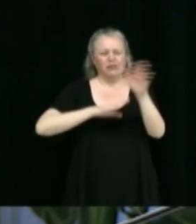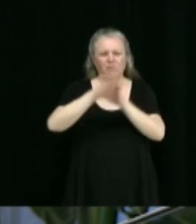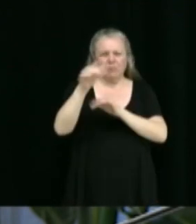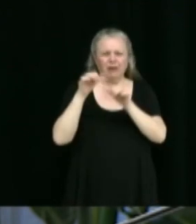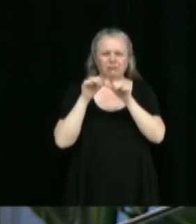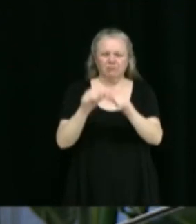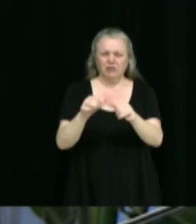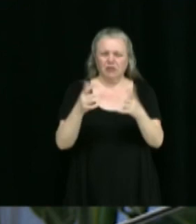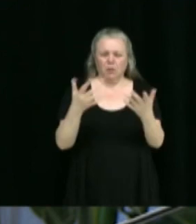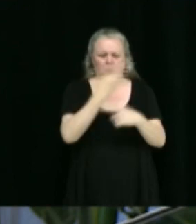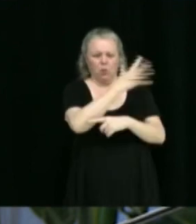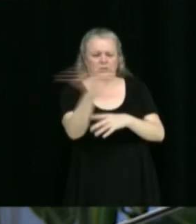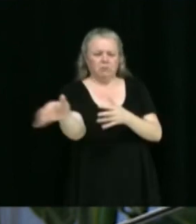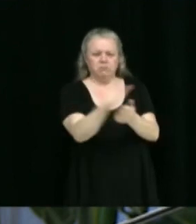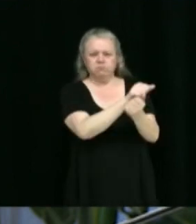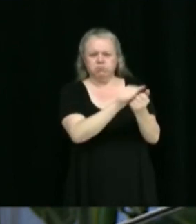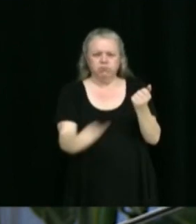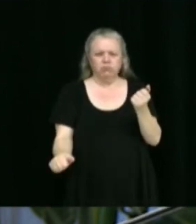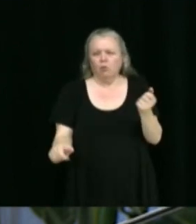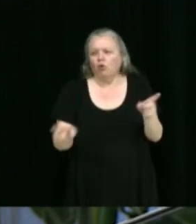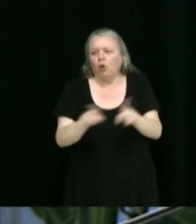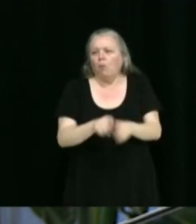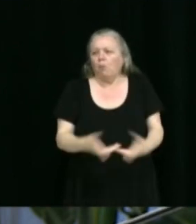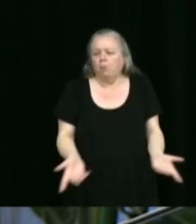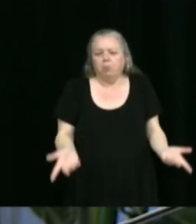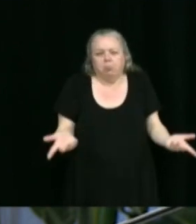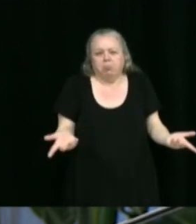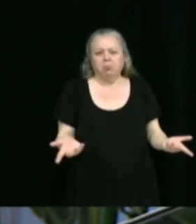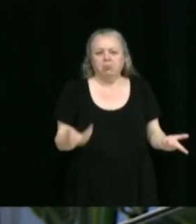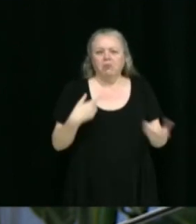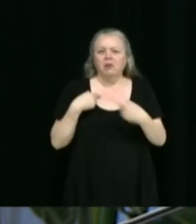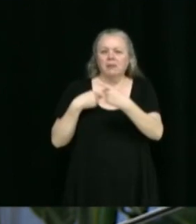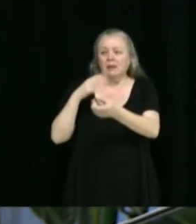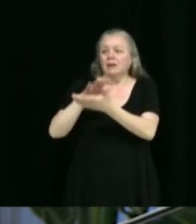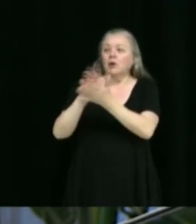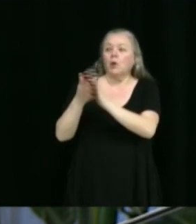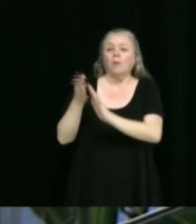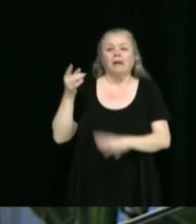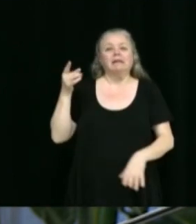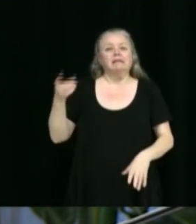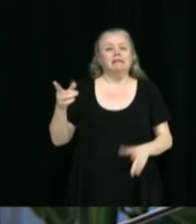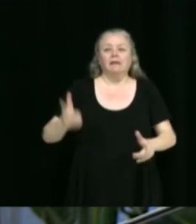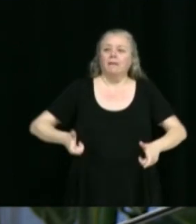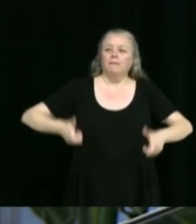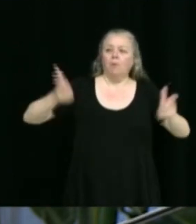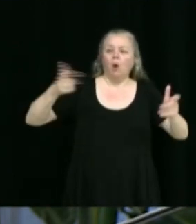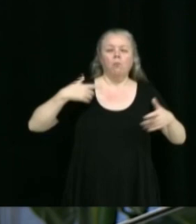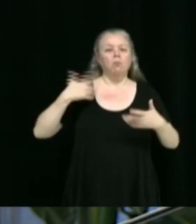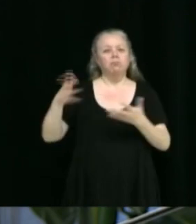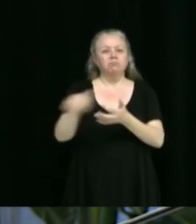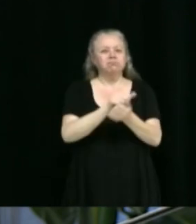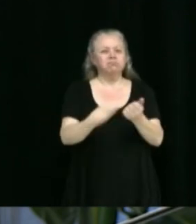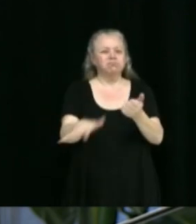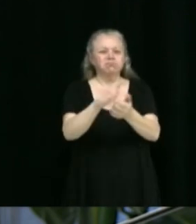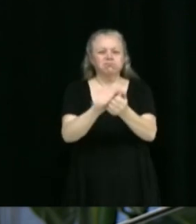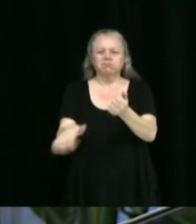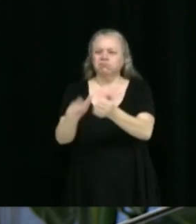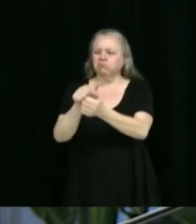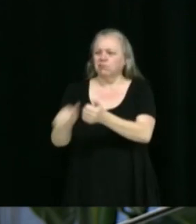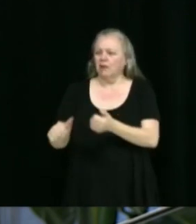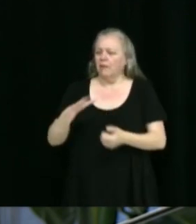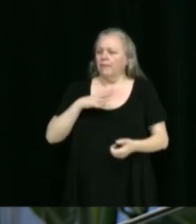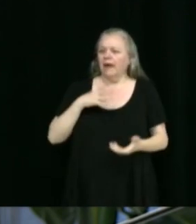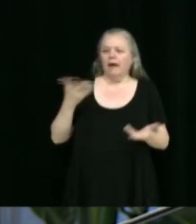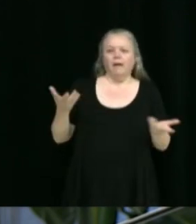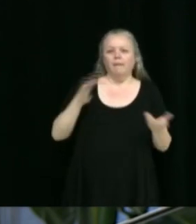si de rien n'était. On laisse faire les promoteurs immobiliers qui détruisent la nature. Pourquoi on n'entend jamais ces personnes-là dénoncer le manque